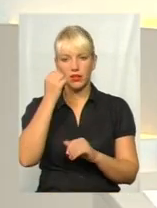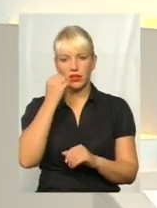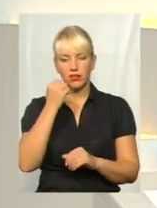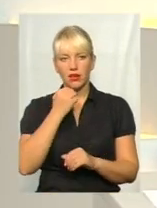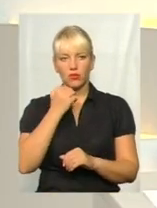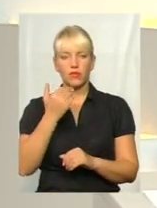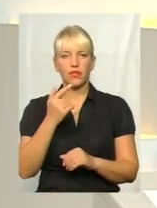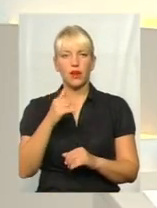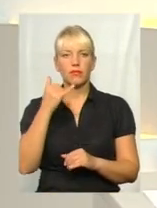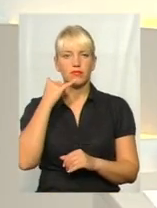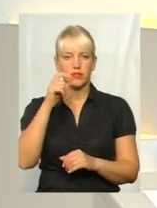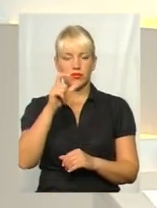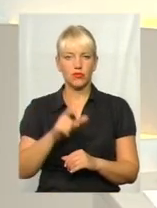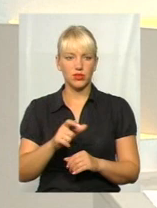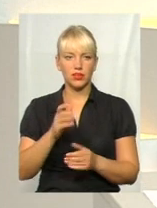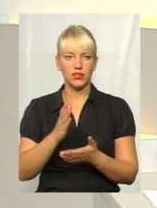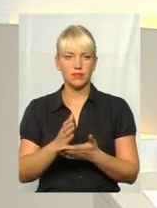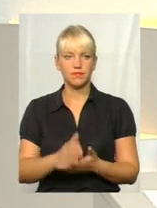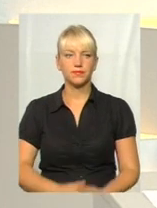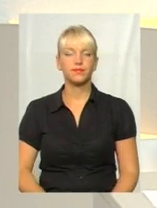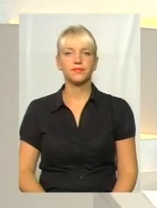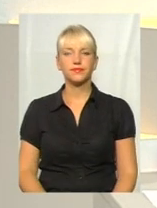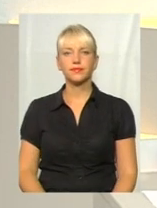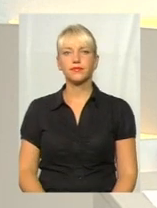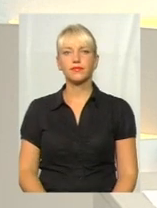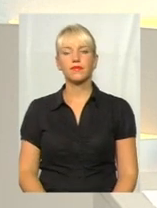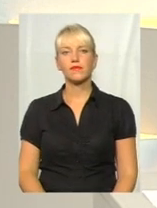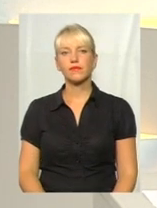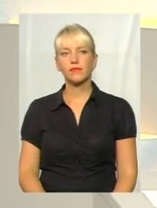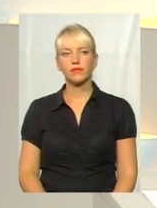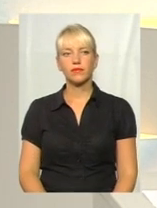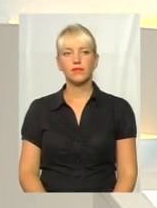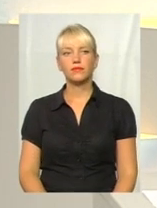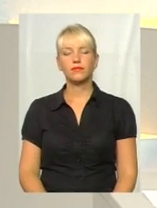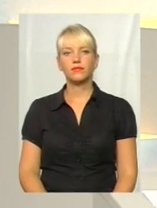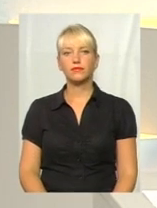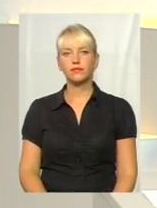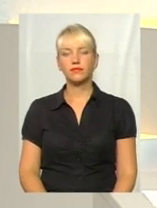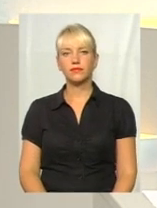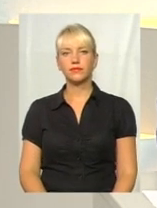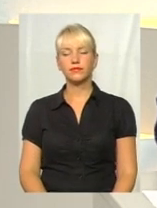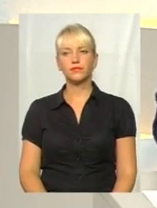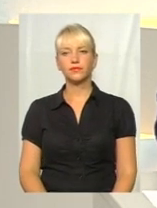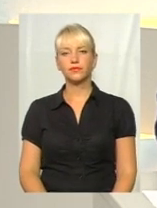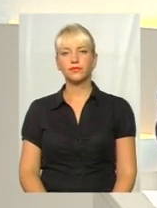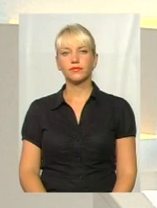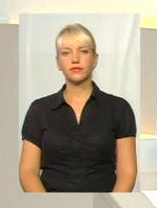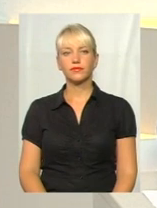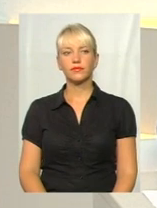зараз глядач, який зателефонував у нас в ефір, хочемо його почути. Доброго дня, ви в ефірі.